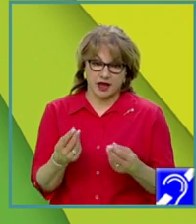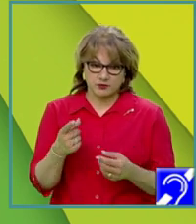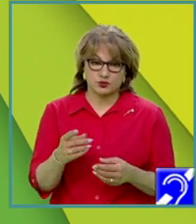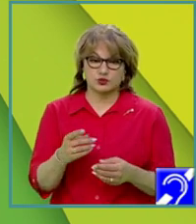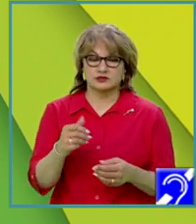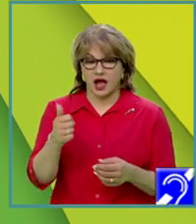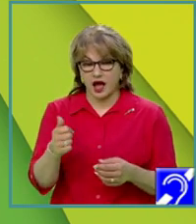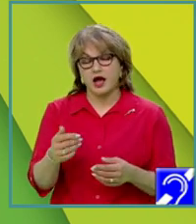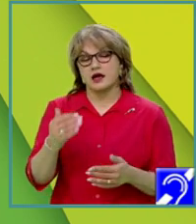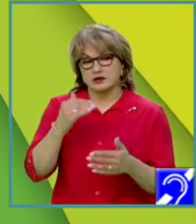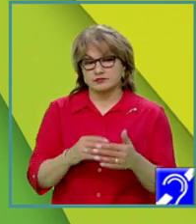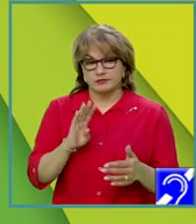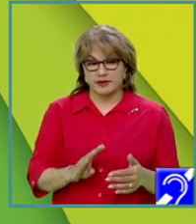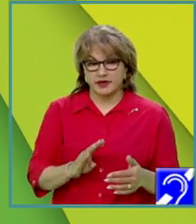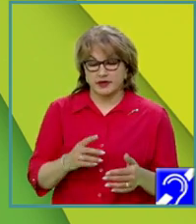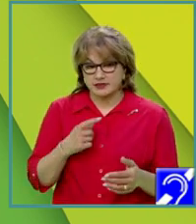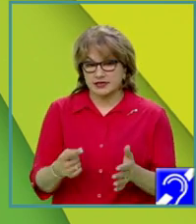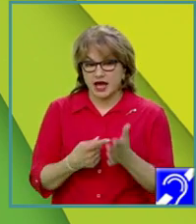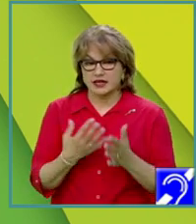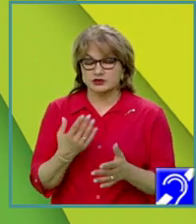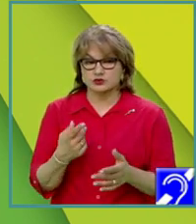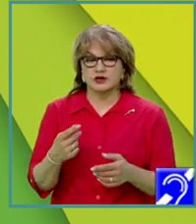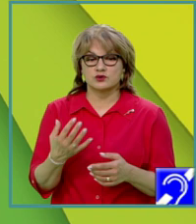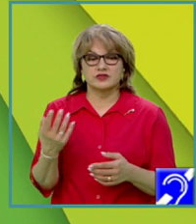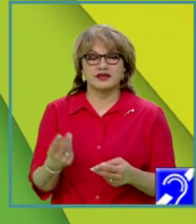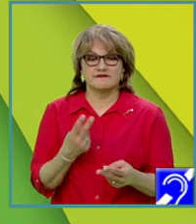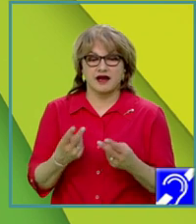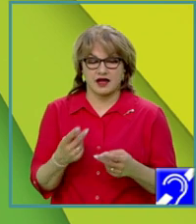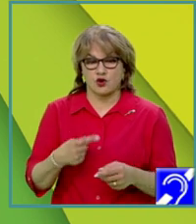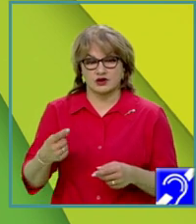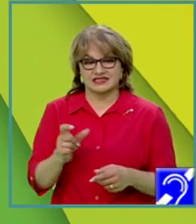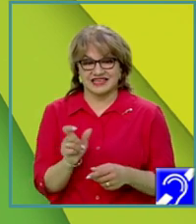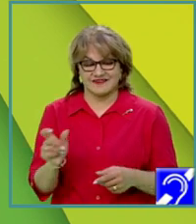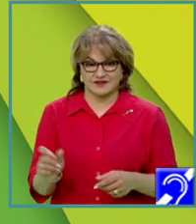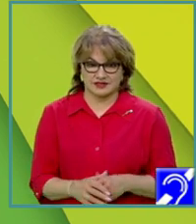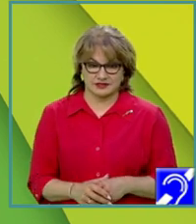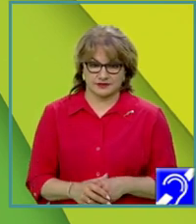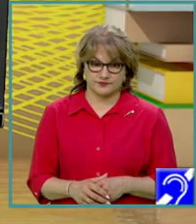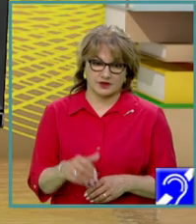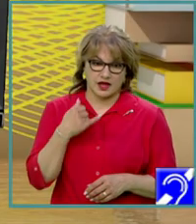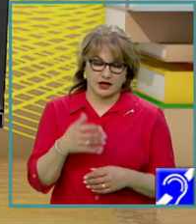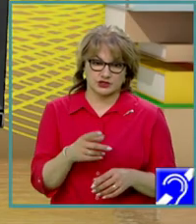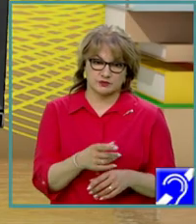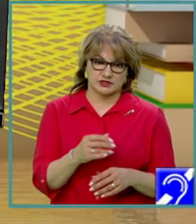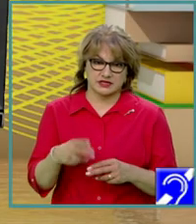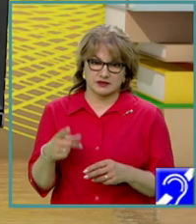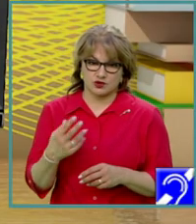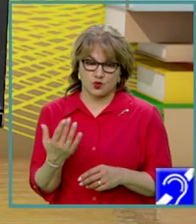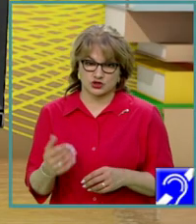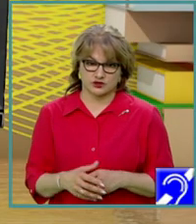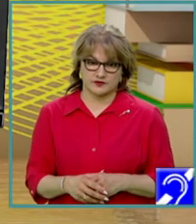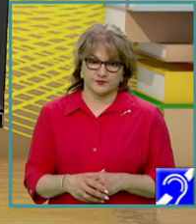reține numărul de valori, numărul de termină a secvenței care începe și se termină cu o cifră. Aici avem